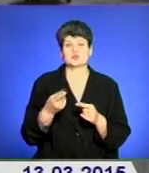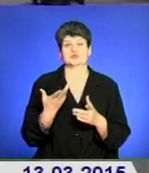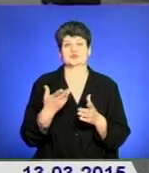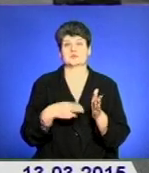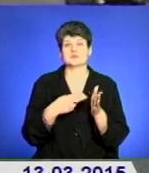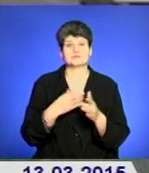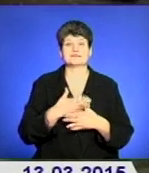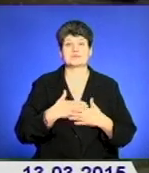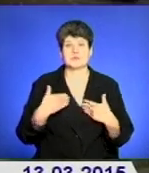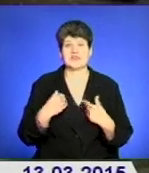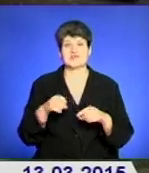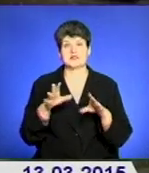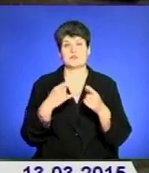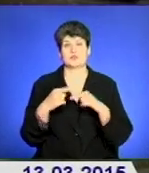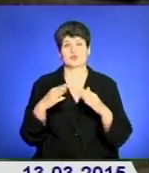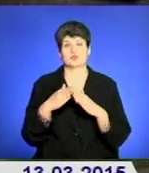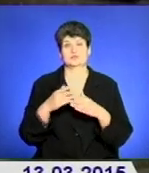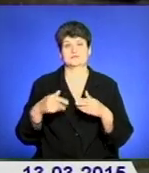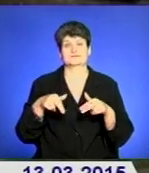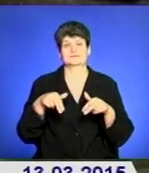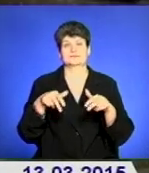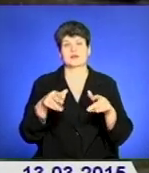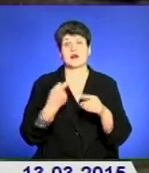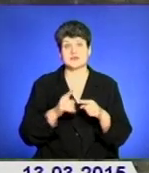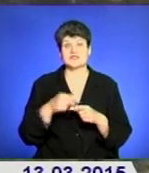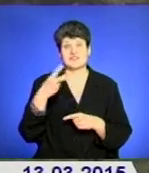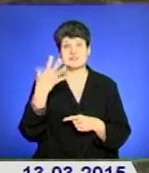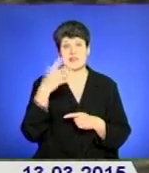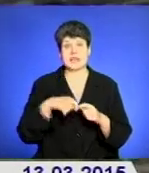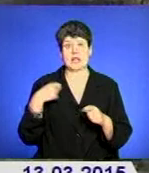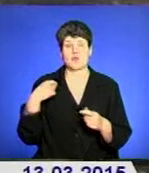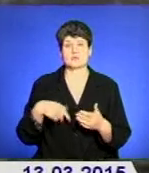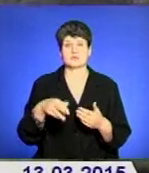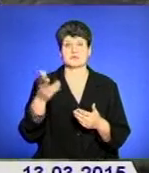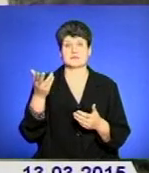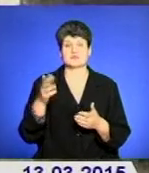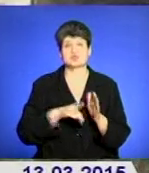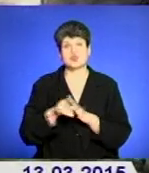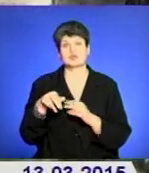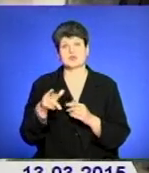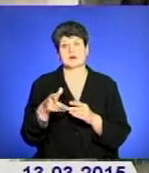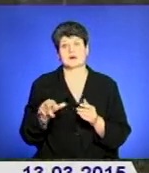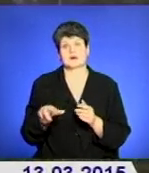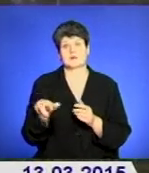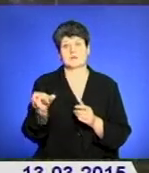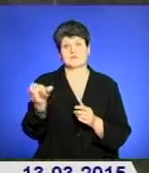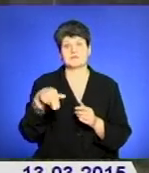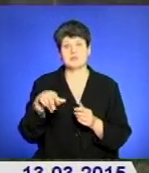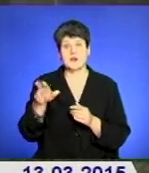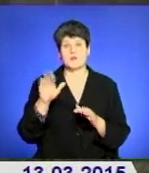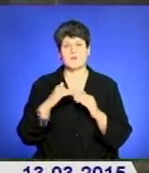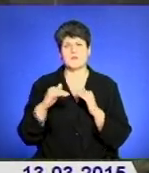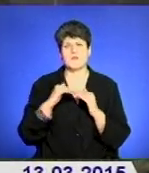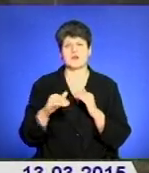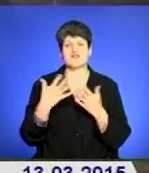вирішила повернутися додому пішки. А це майже 25 кілометрів. Спочатку йшла колією, потім полями. І уже